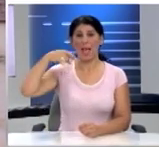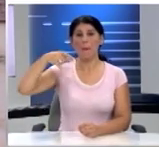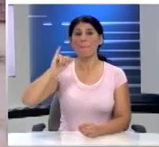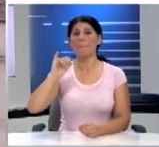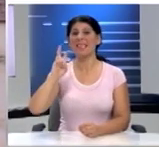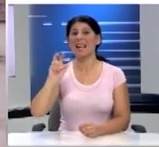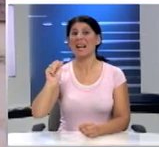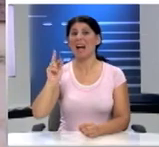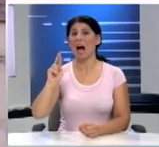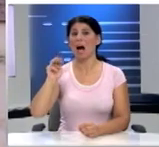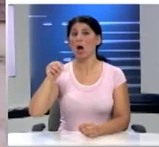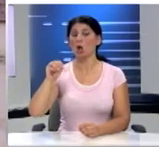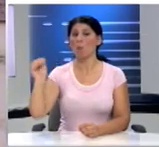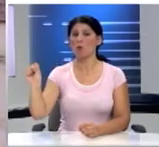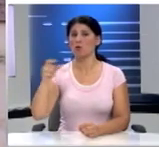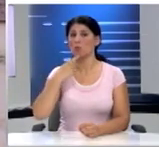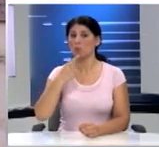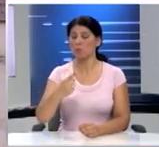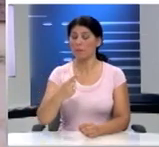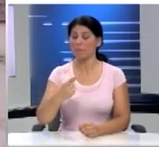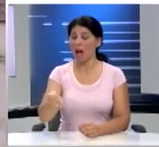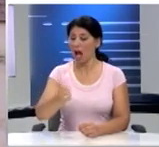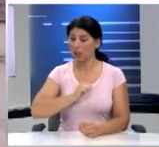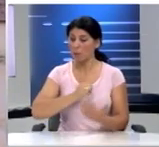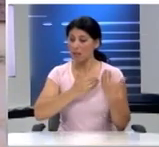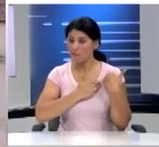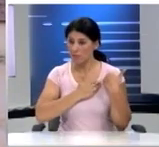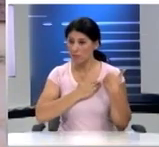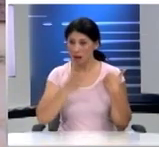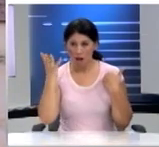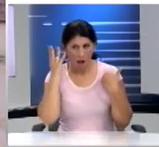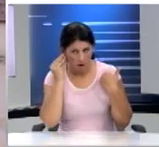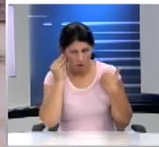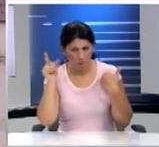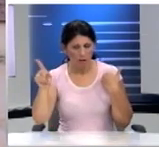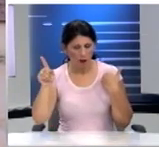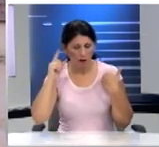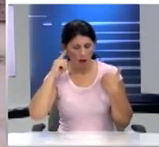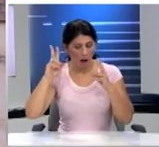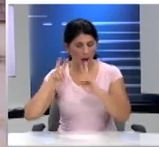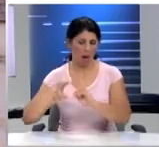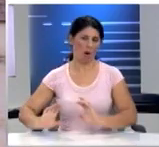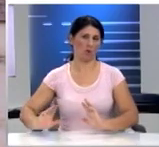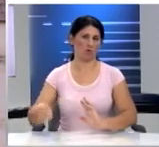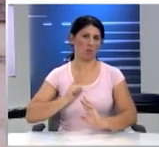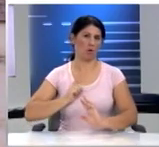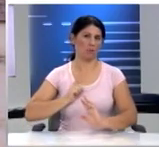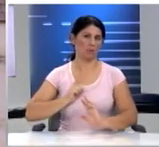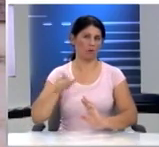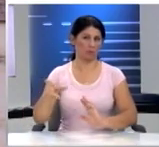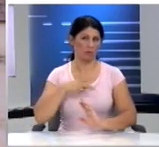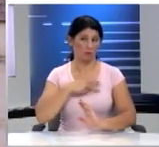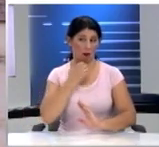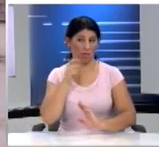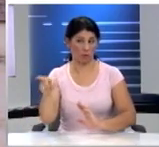ξεχνάμε την ατομική ευθύνη τη γοητεία της ατομικής ευθύνης.